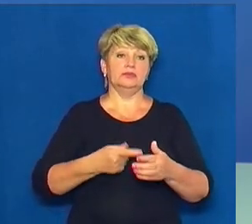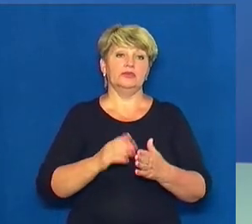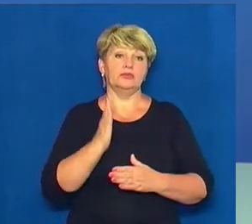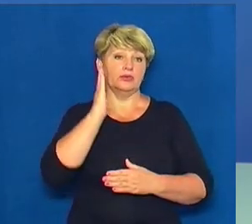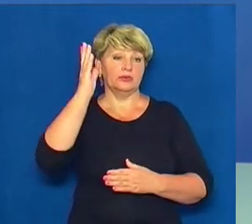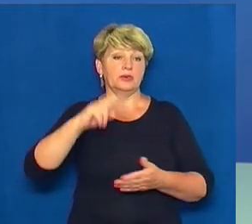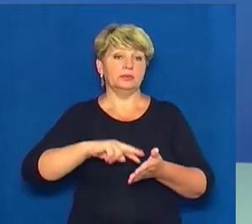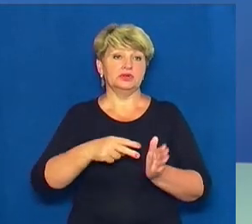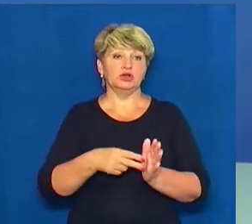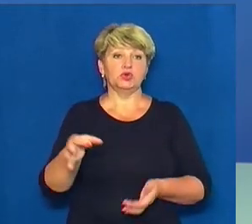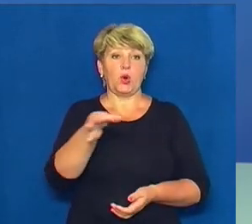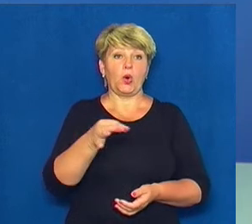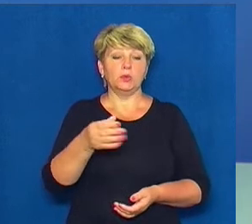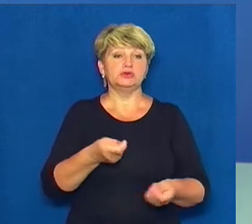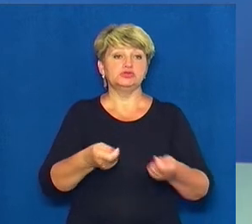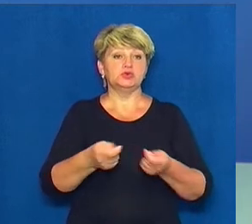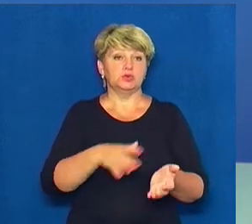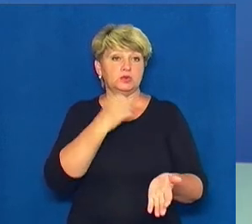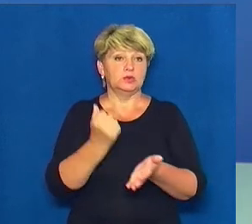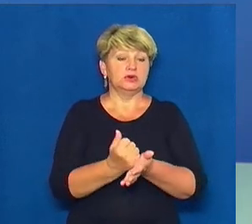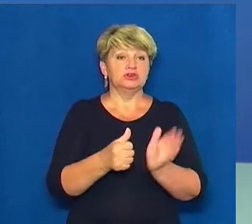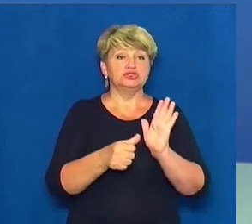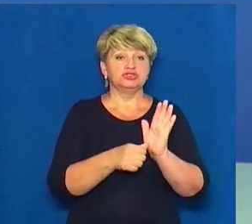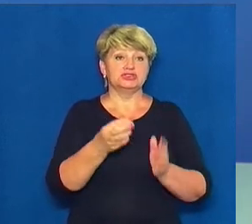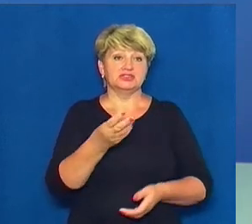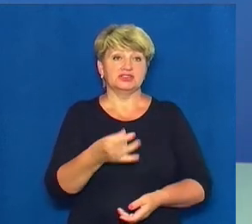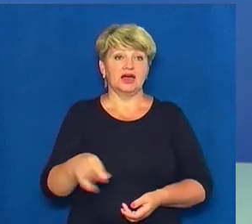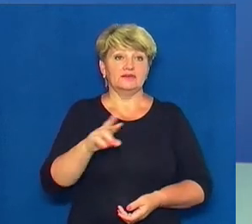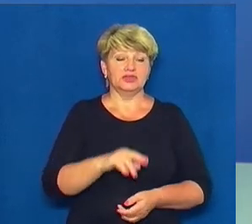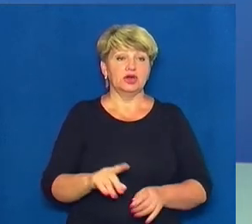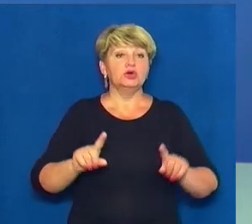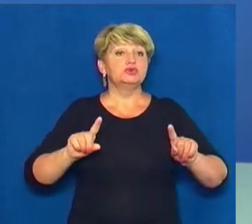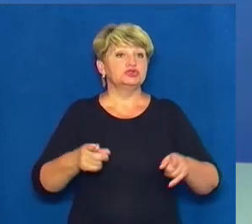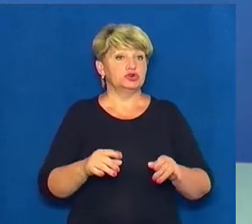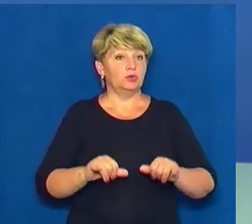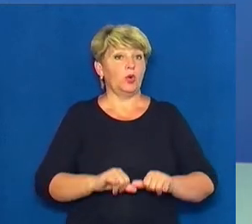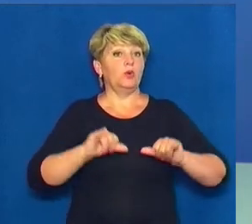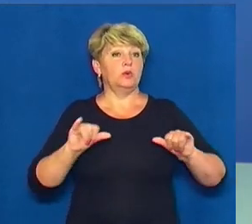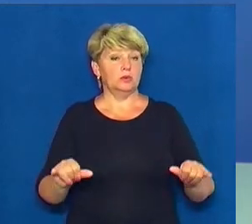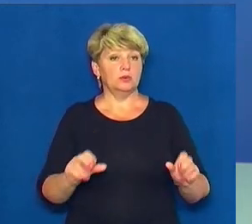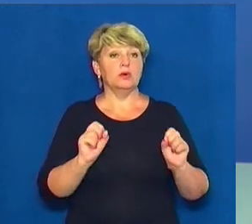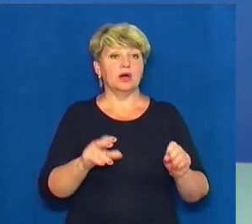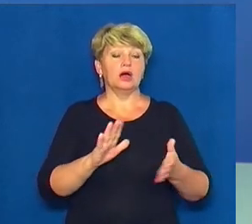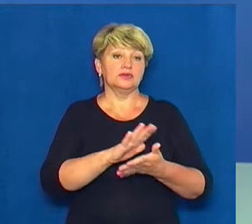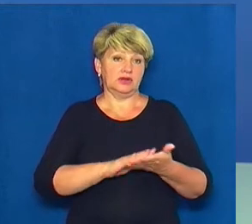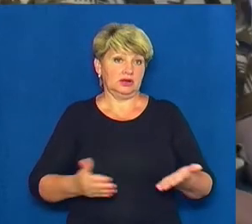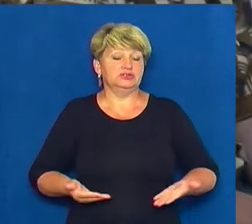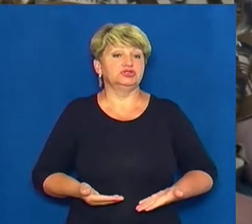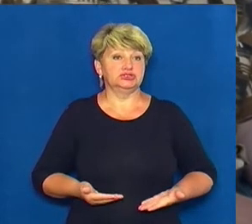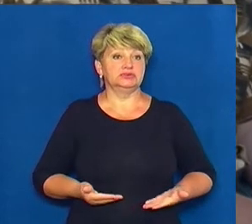затвердив 6 травня. Чому громаду укрупнюють та як це вплине на місцевих жителів, дізнавалась Ольга Гуржій.